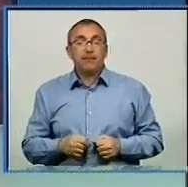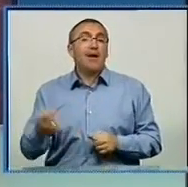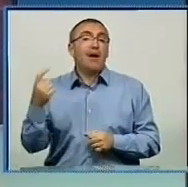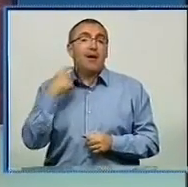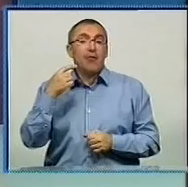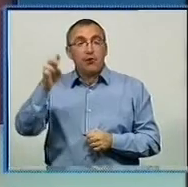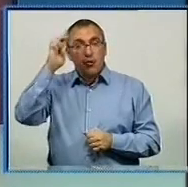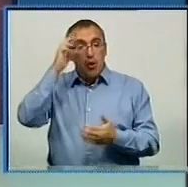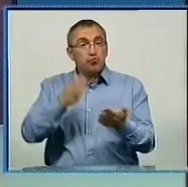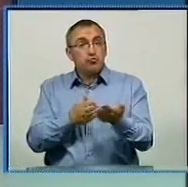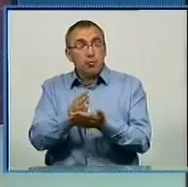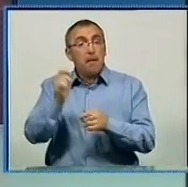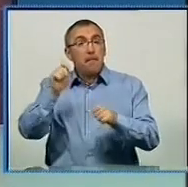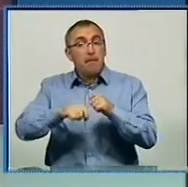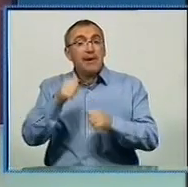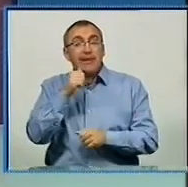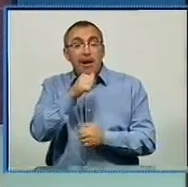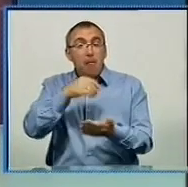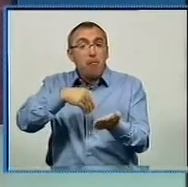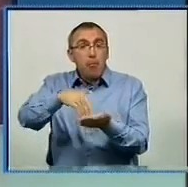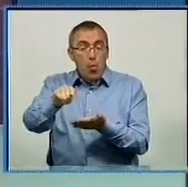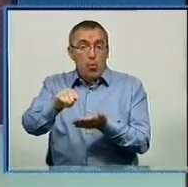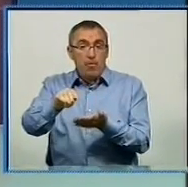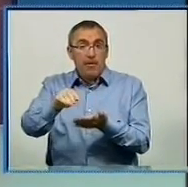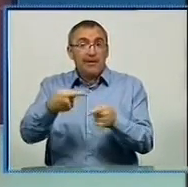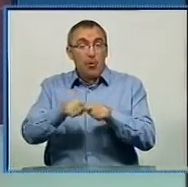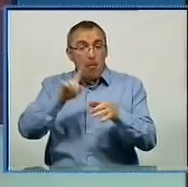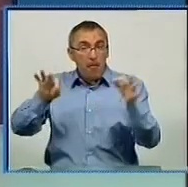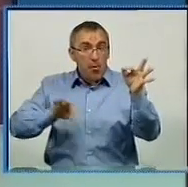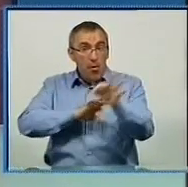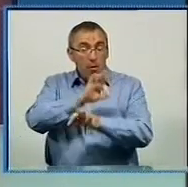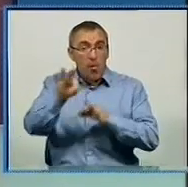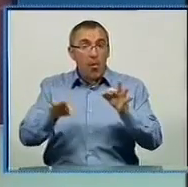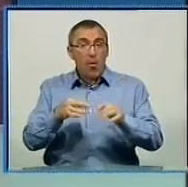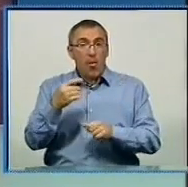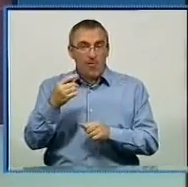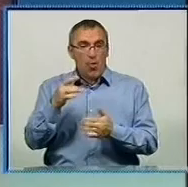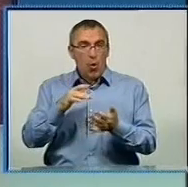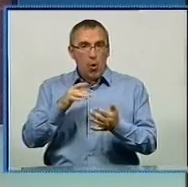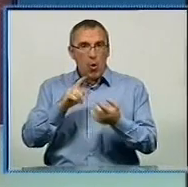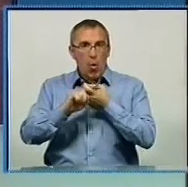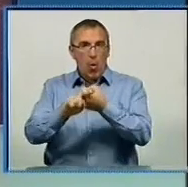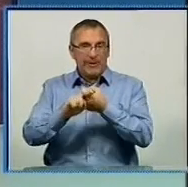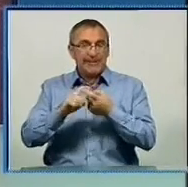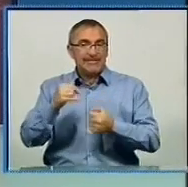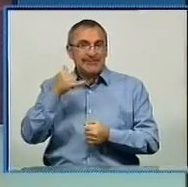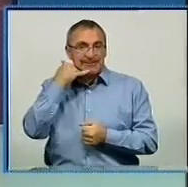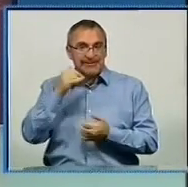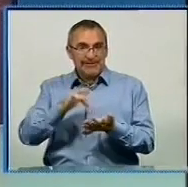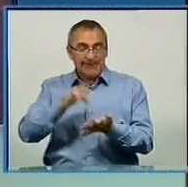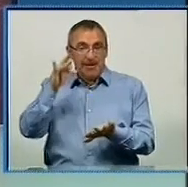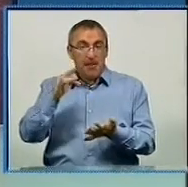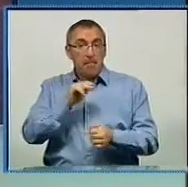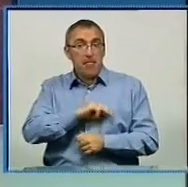Кіровоградських держслужбовців перевірив таємний покупець. Такий проєкт ініціював обласний контактний центр. Називаючись місцевим жителем,